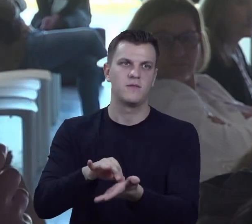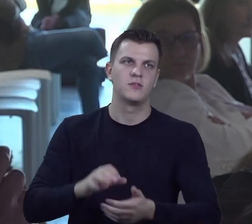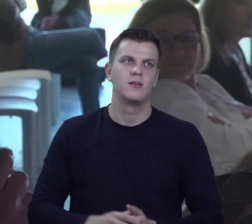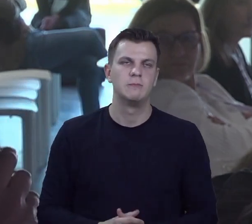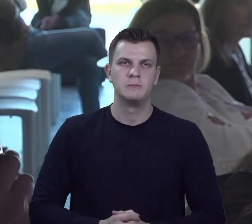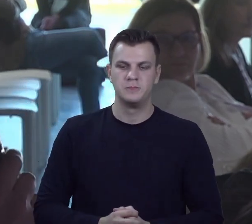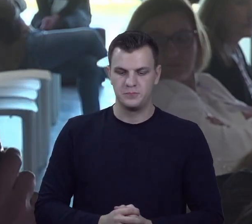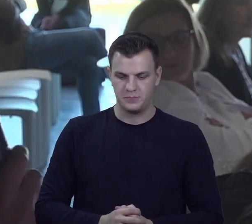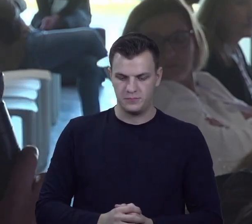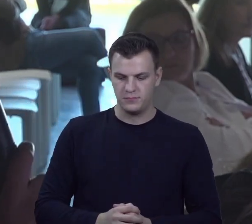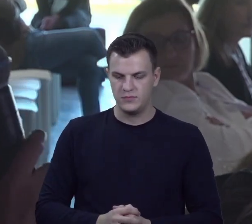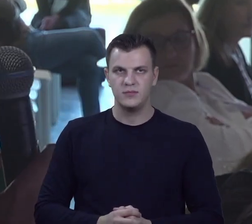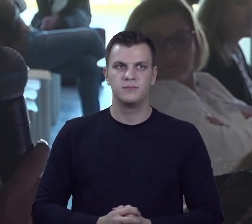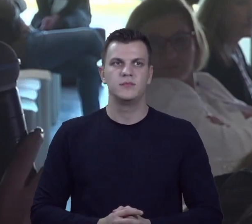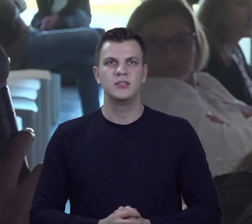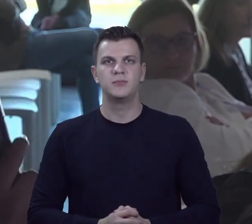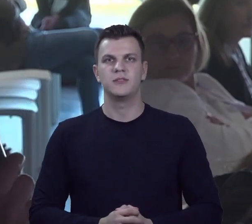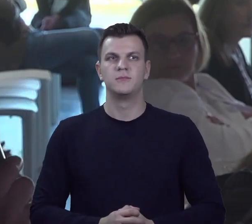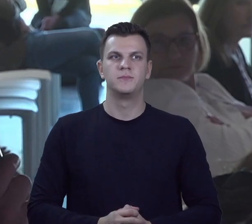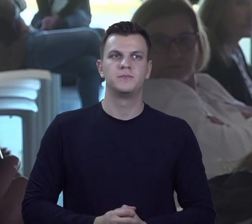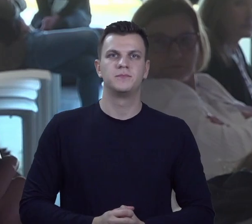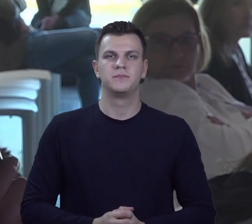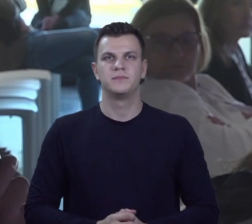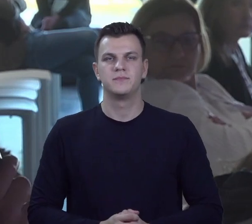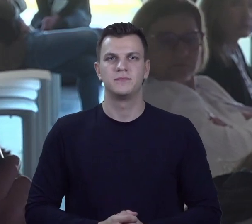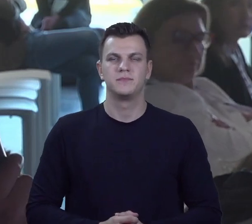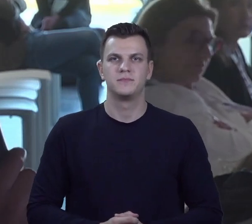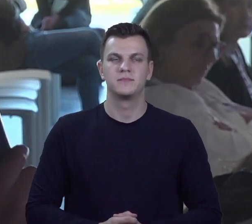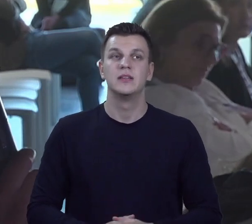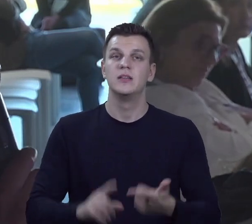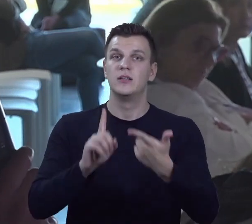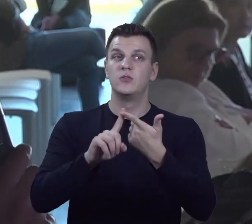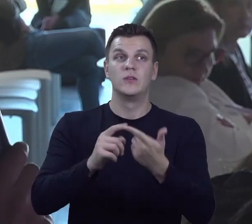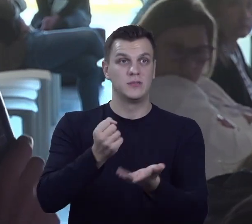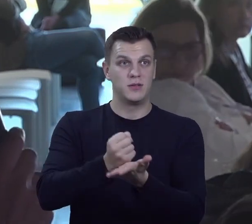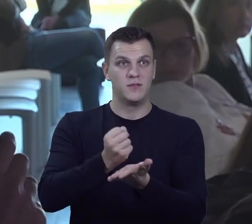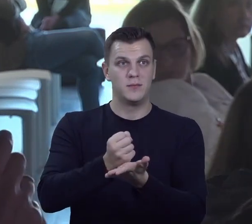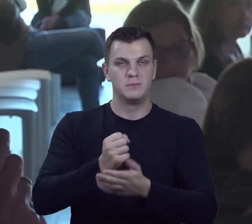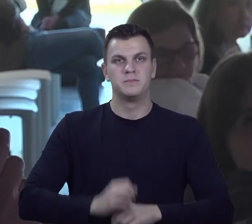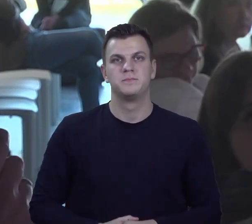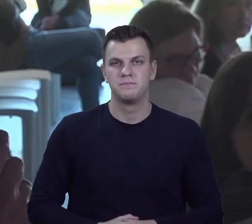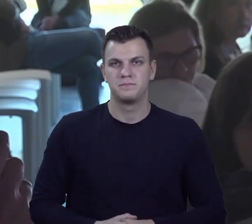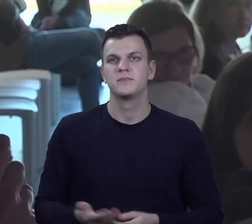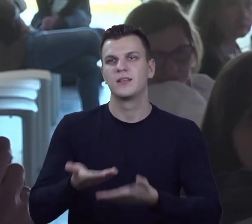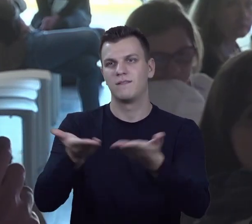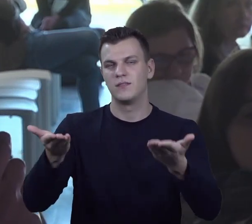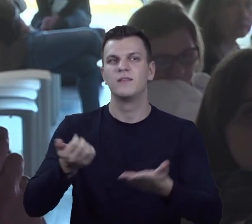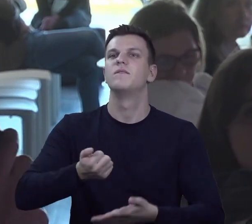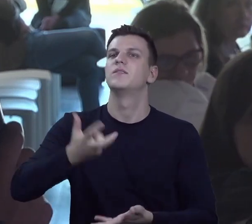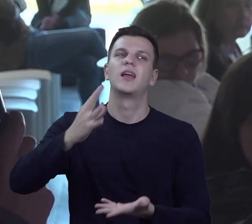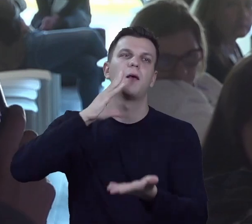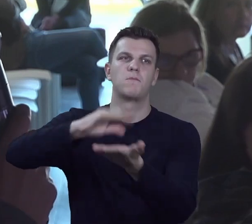To jest ta kwestia. Druga kwestia, tutaj Państwo często używają wyrażenia